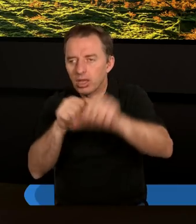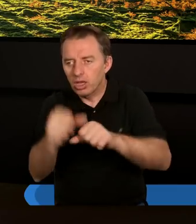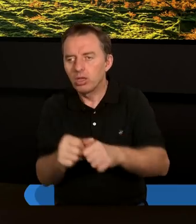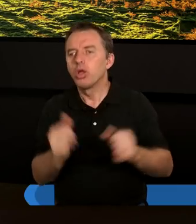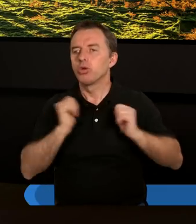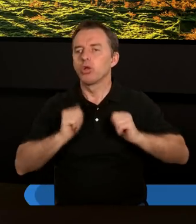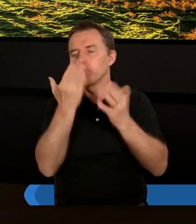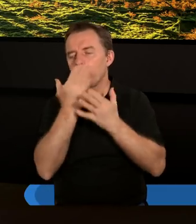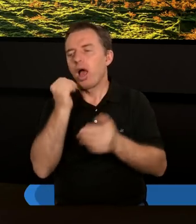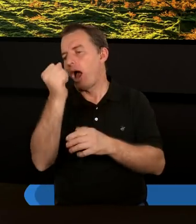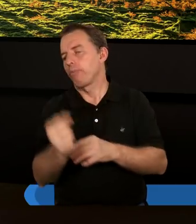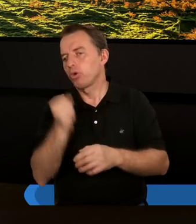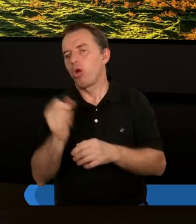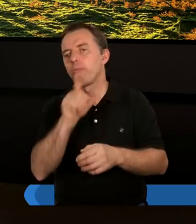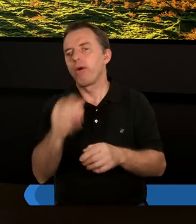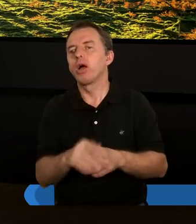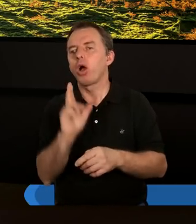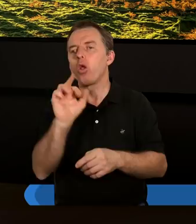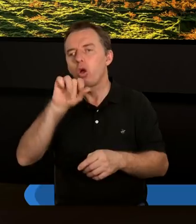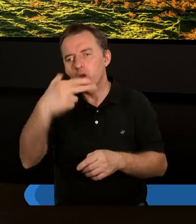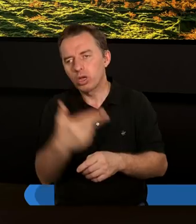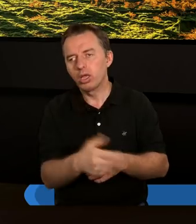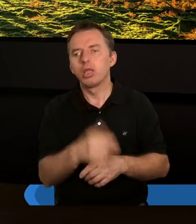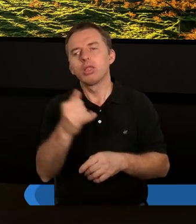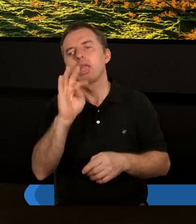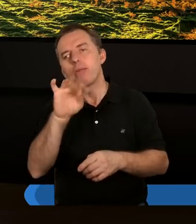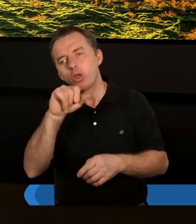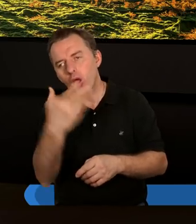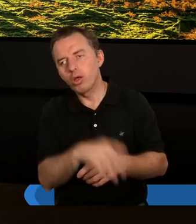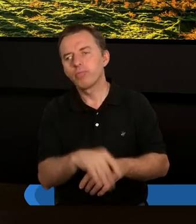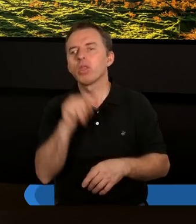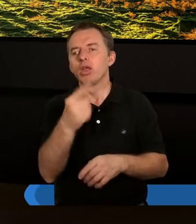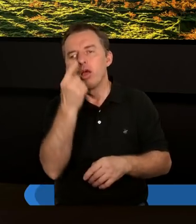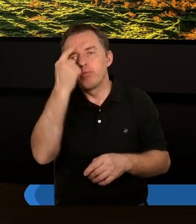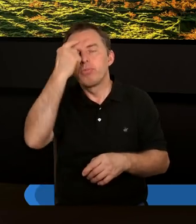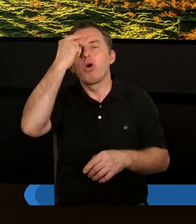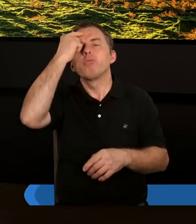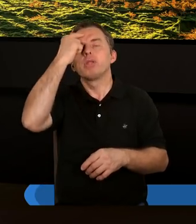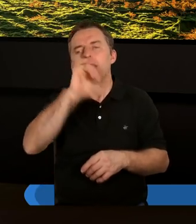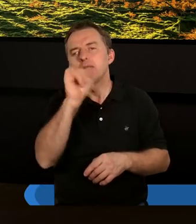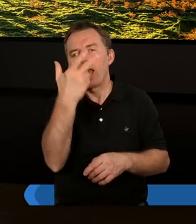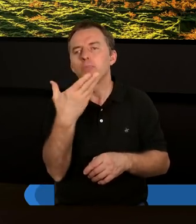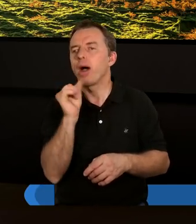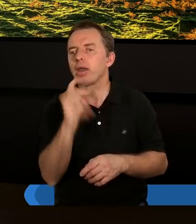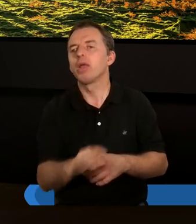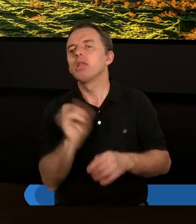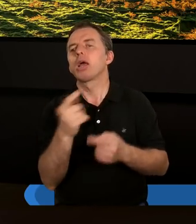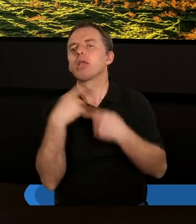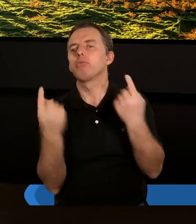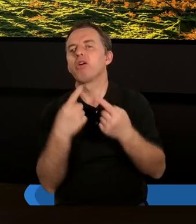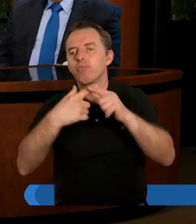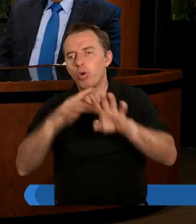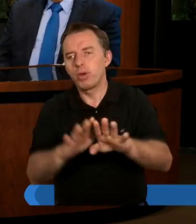gdzieś gdy czytamy listy apostoła Pawła do Kolosan czy do Tymoteusza, on wspomina Jana Marka i wspomina go w jakim